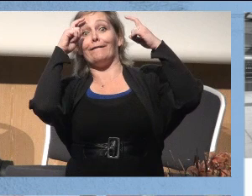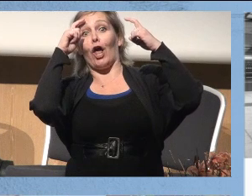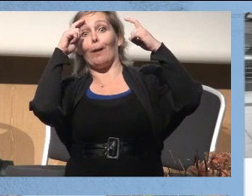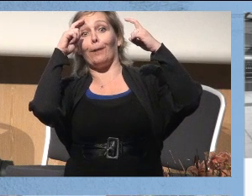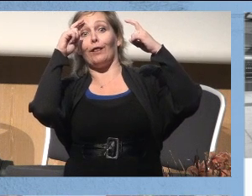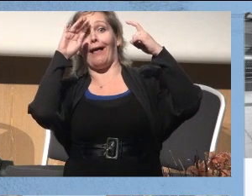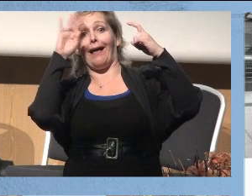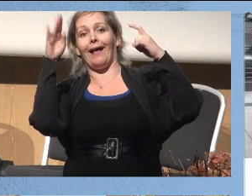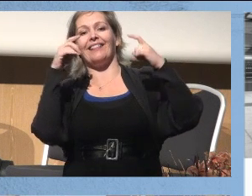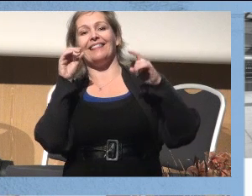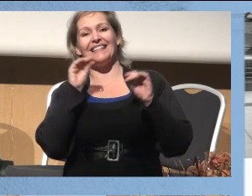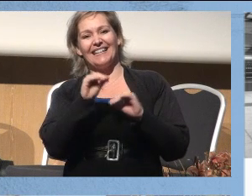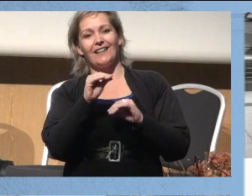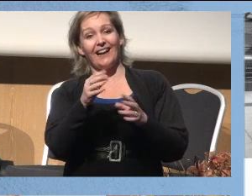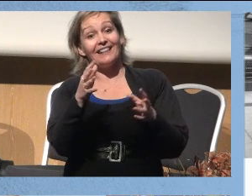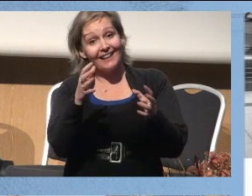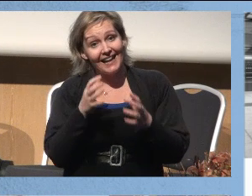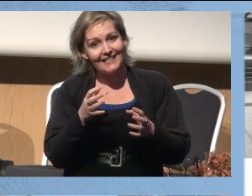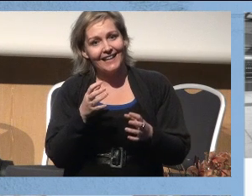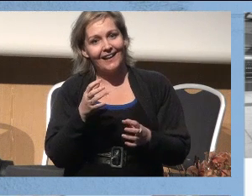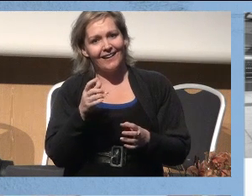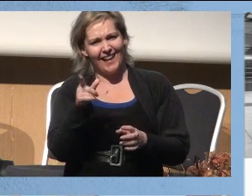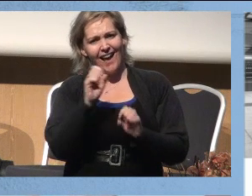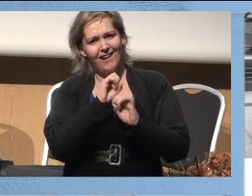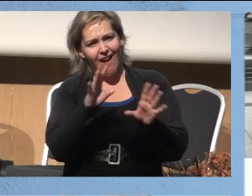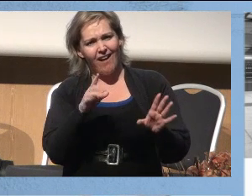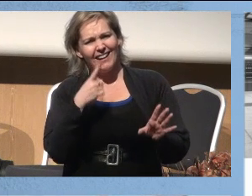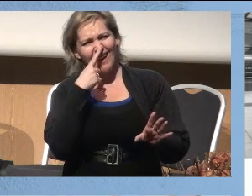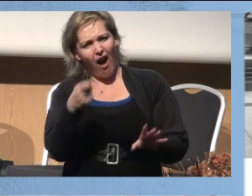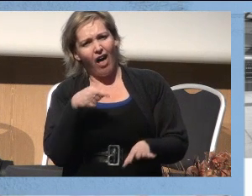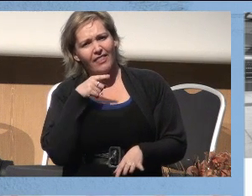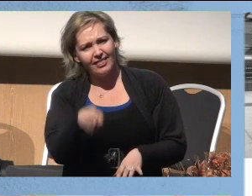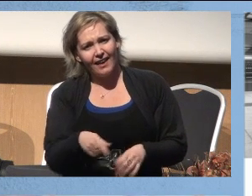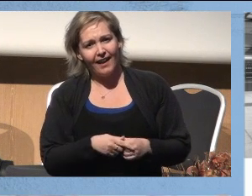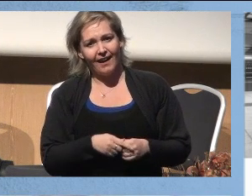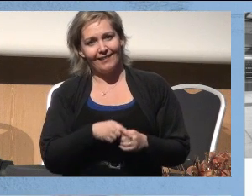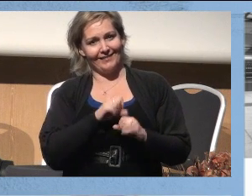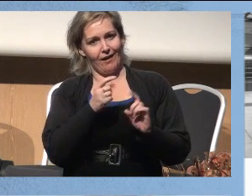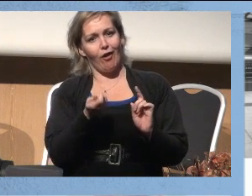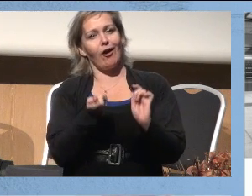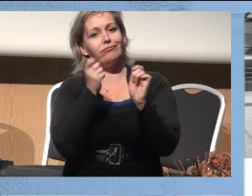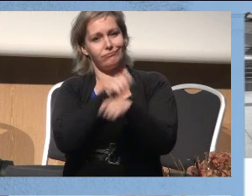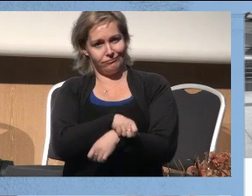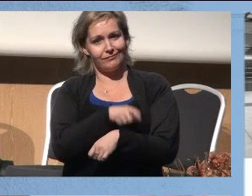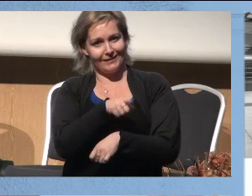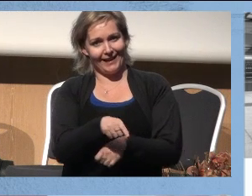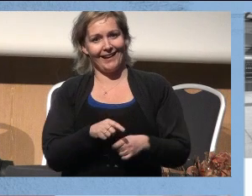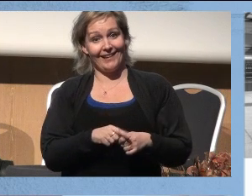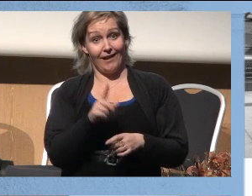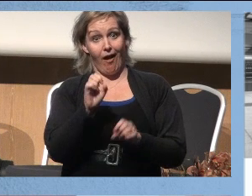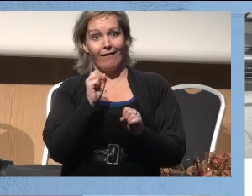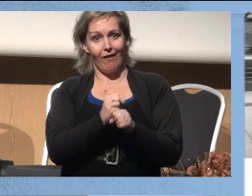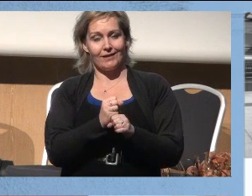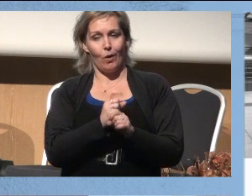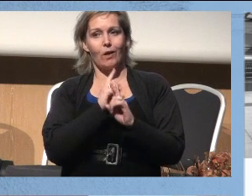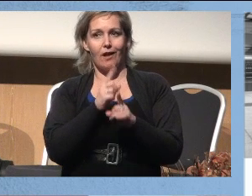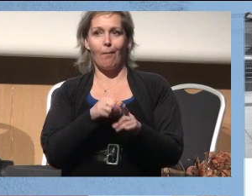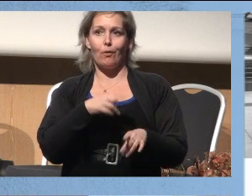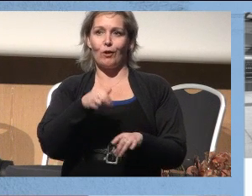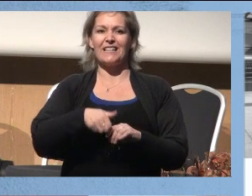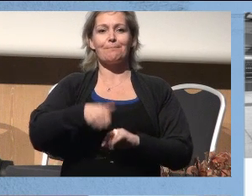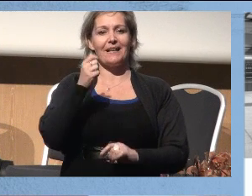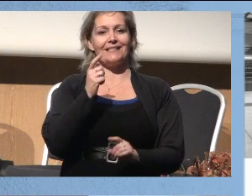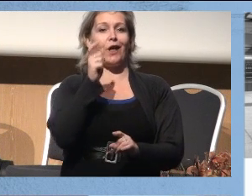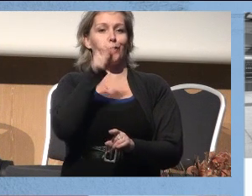for det signaliserer interesse, og jeg klarte at de hatet det, men de klarte faktisk å skape Norges beste